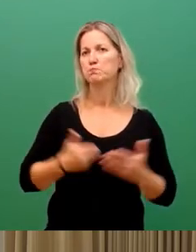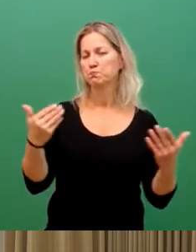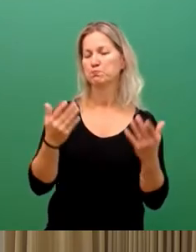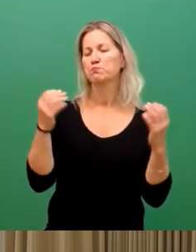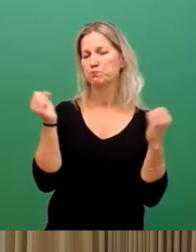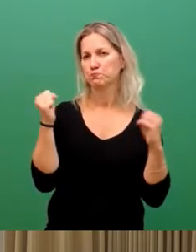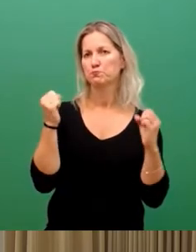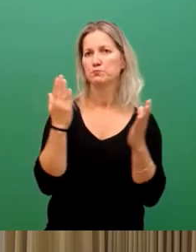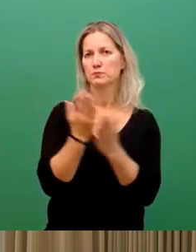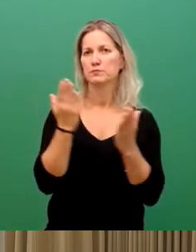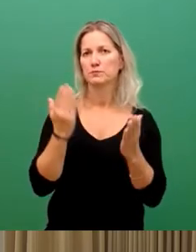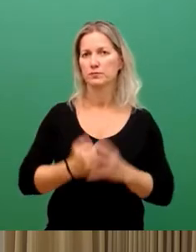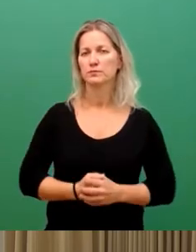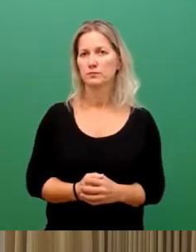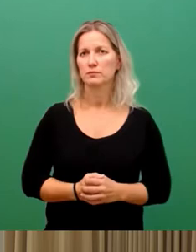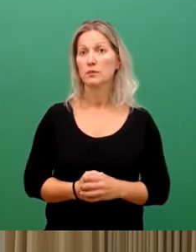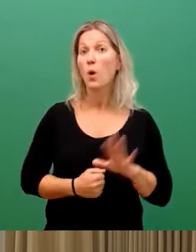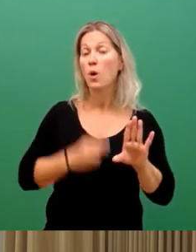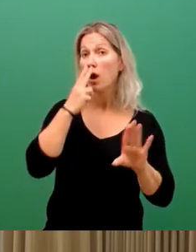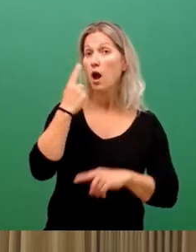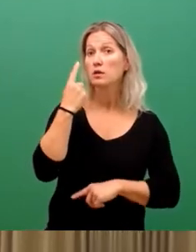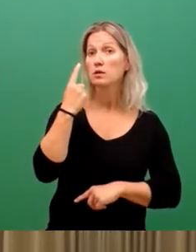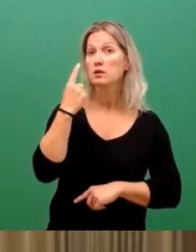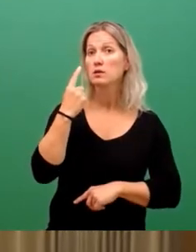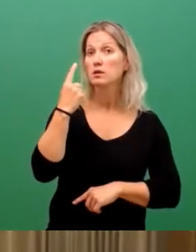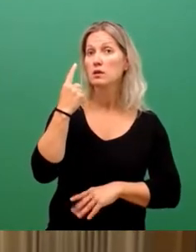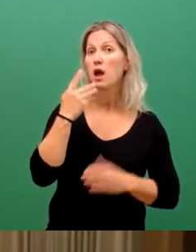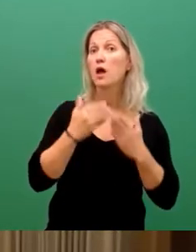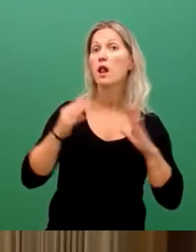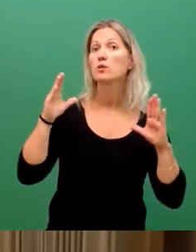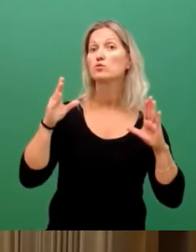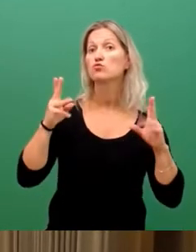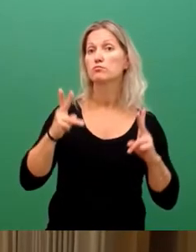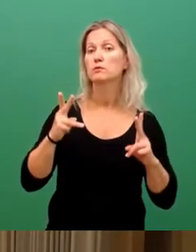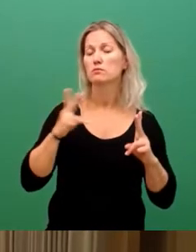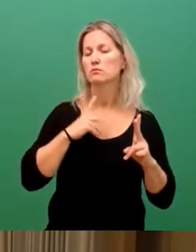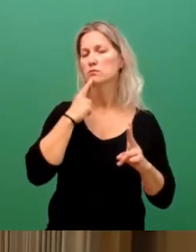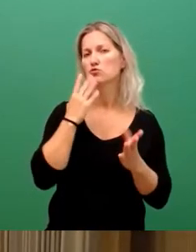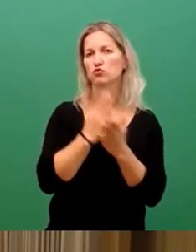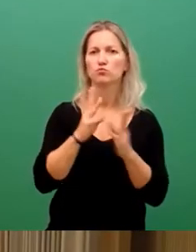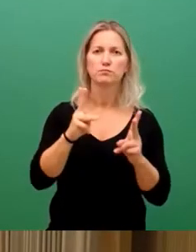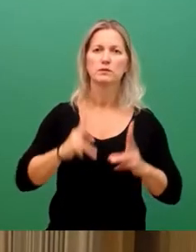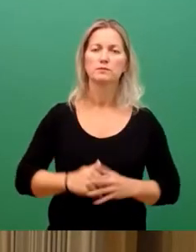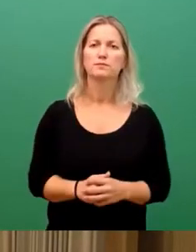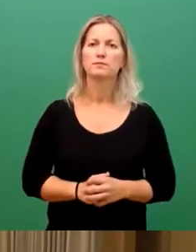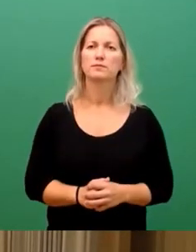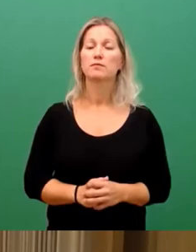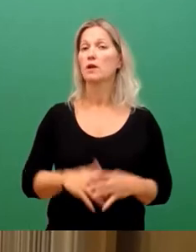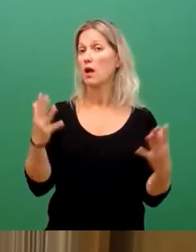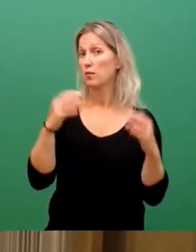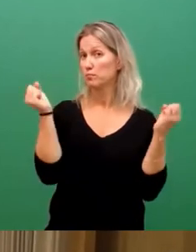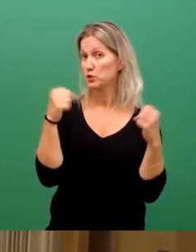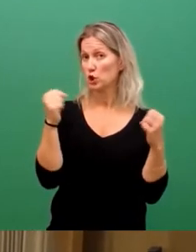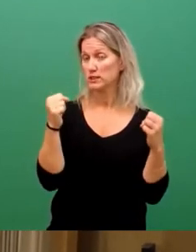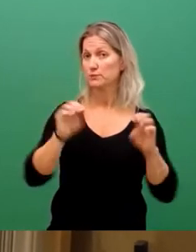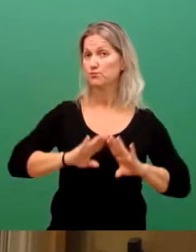und wir